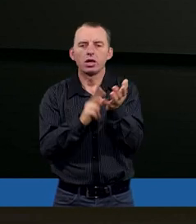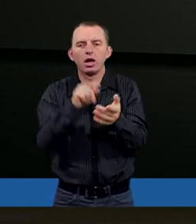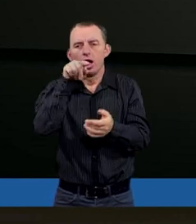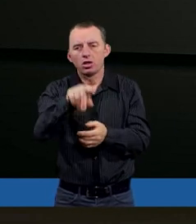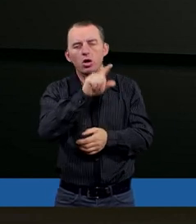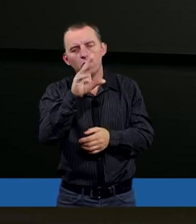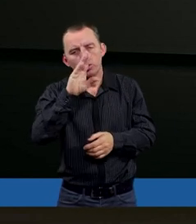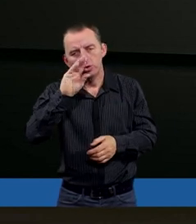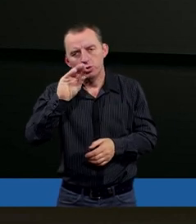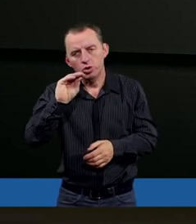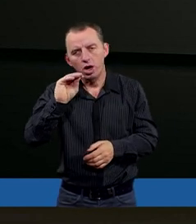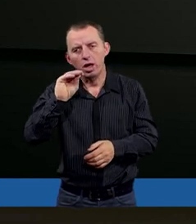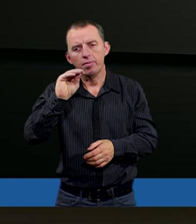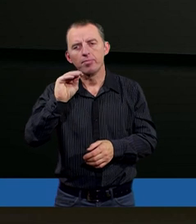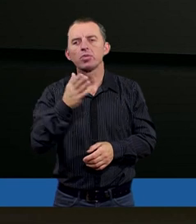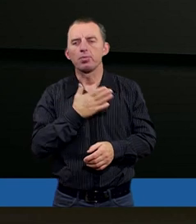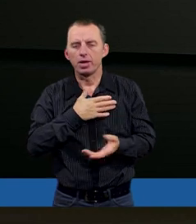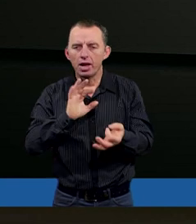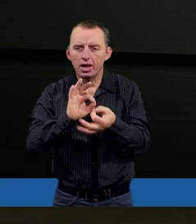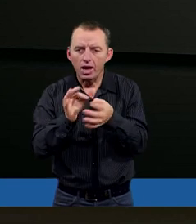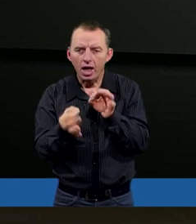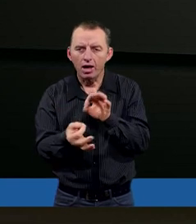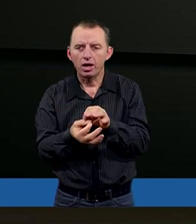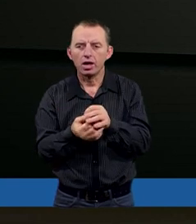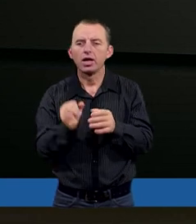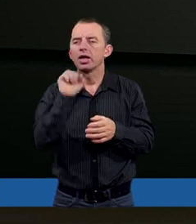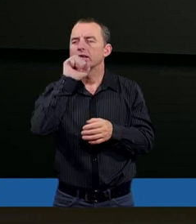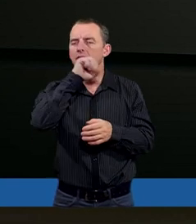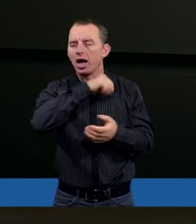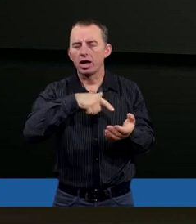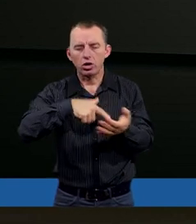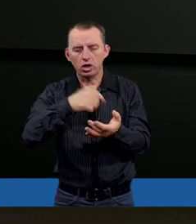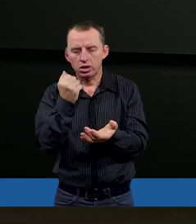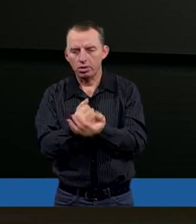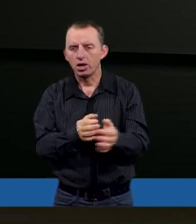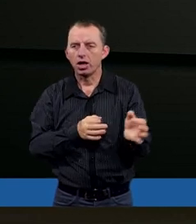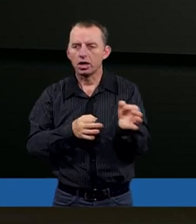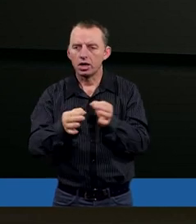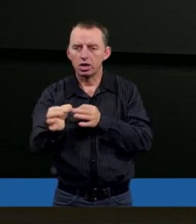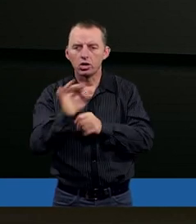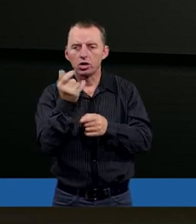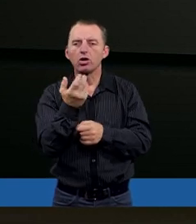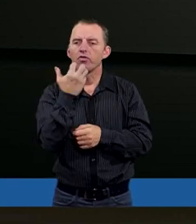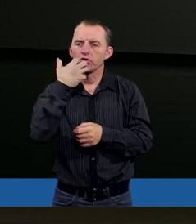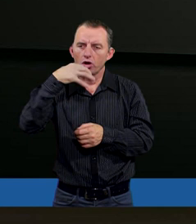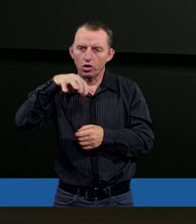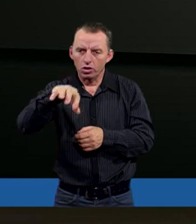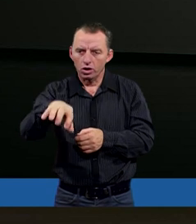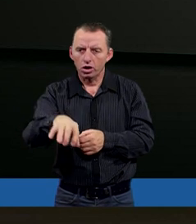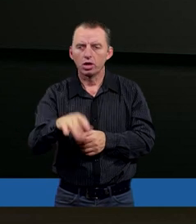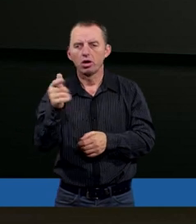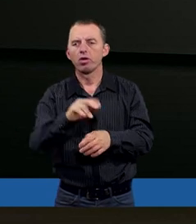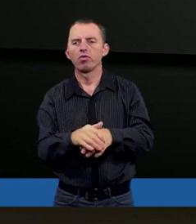że mieli nawet w starotestamentowej historii, być może nawet nieco wcześniejszej niż ich